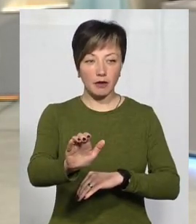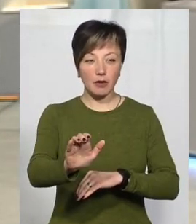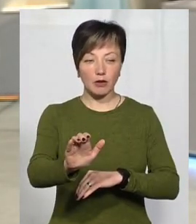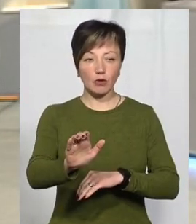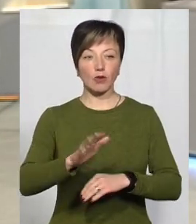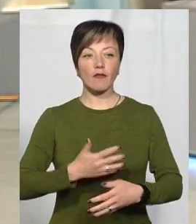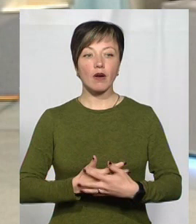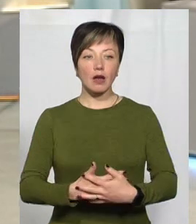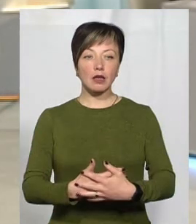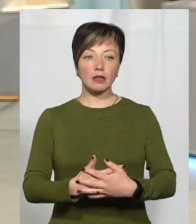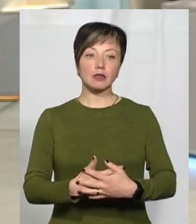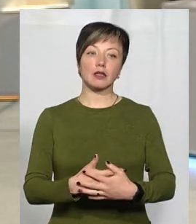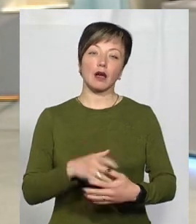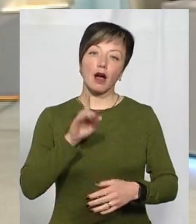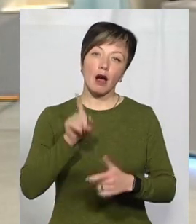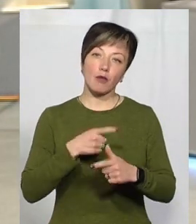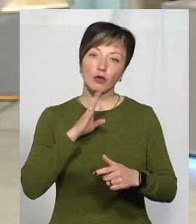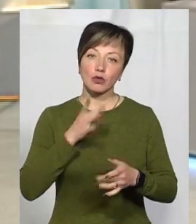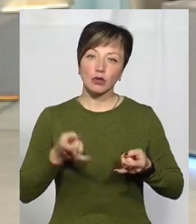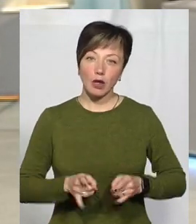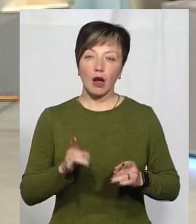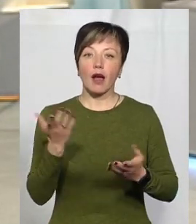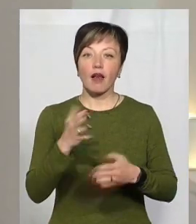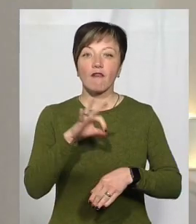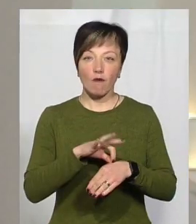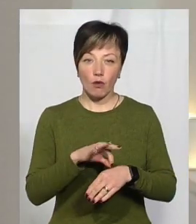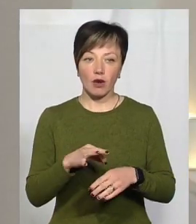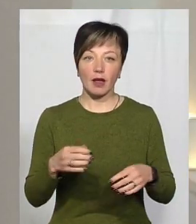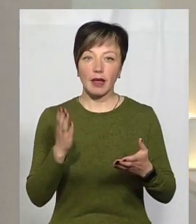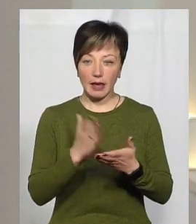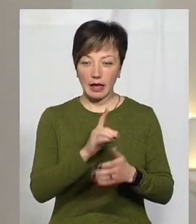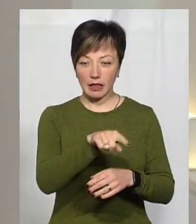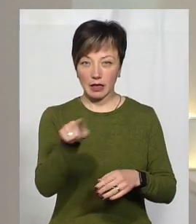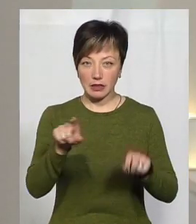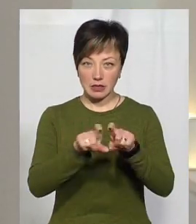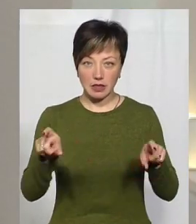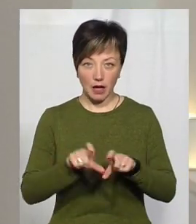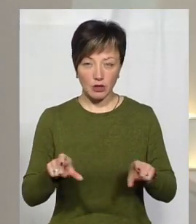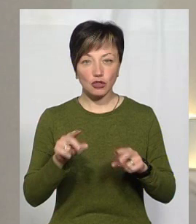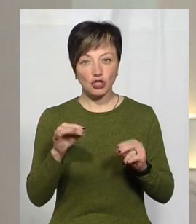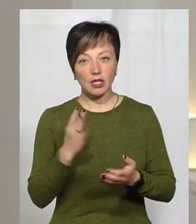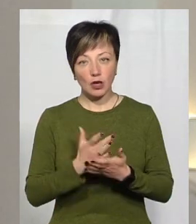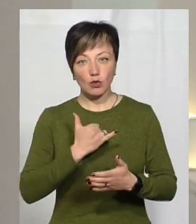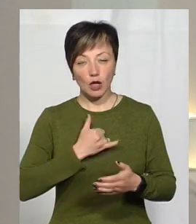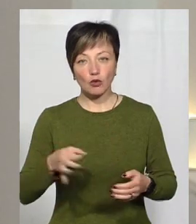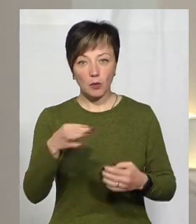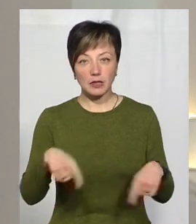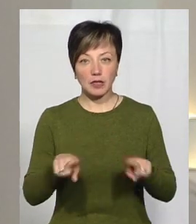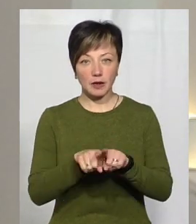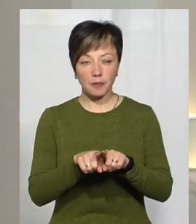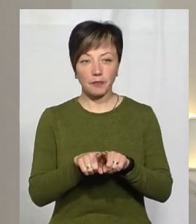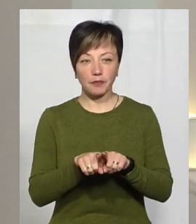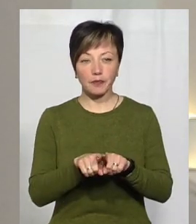вагітних, чи породілля, які хворі. Ну, ви значили такі лікувальні заклади. Чи є в нашій області?